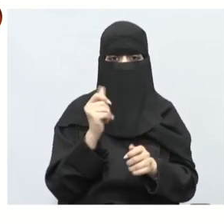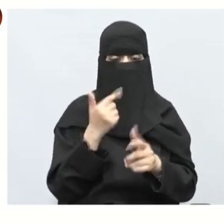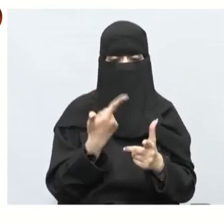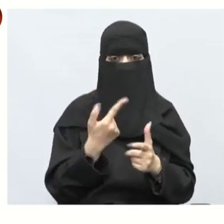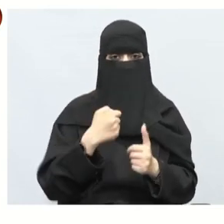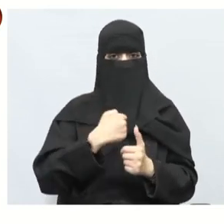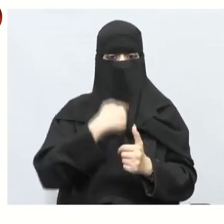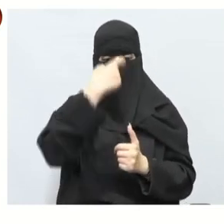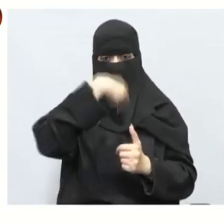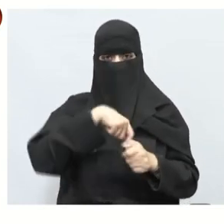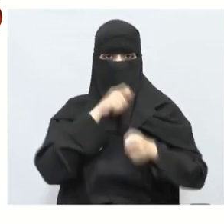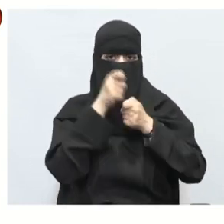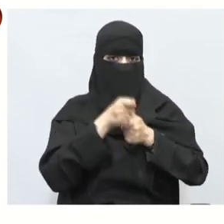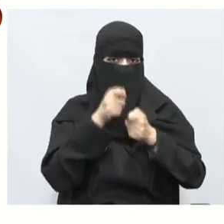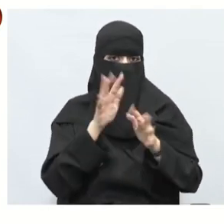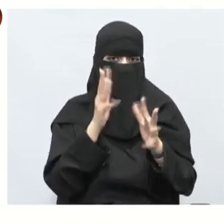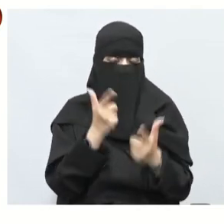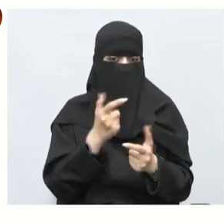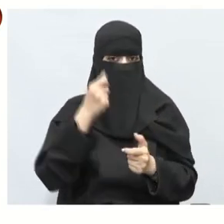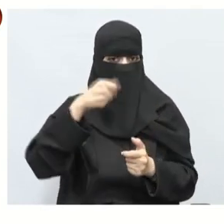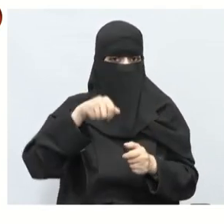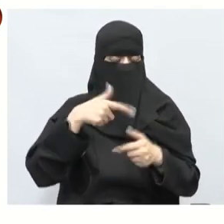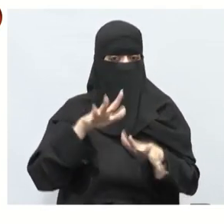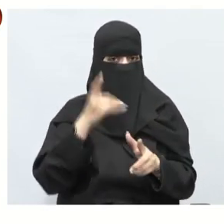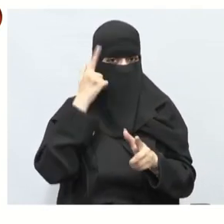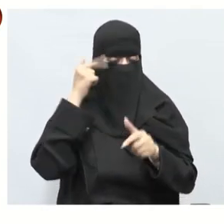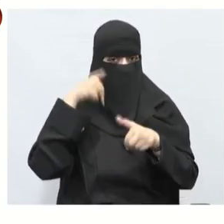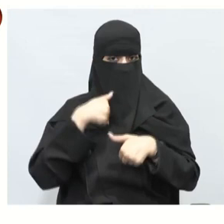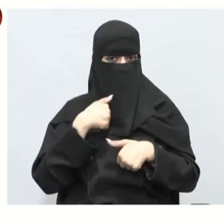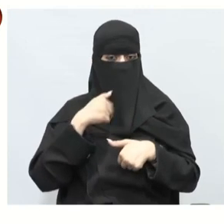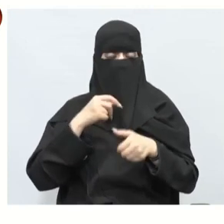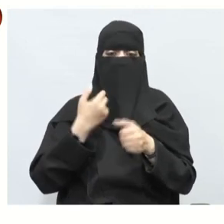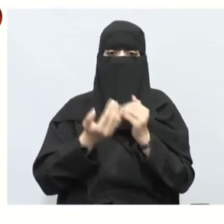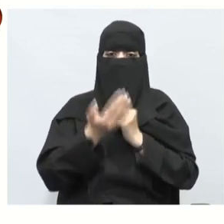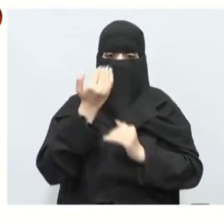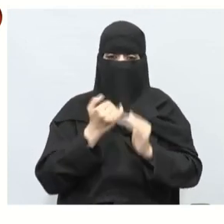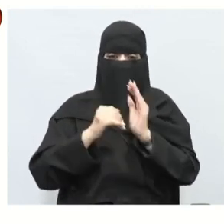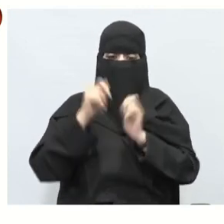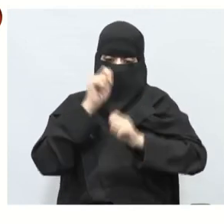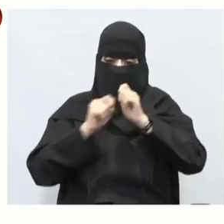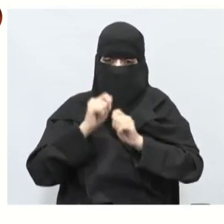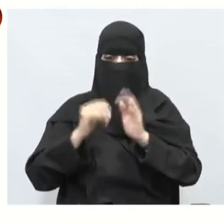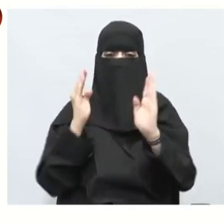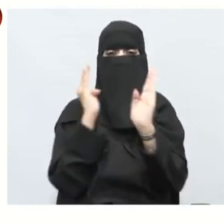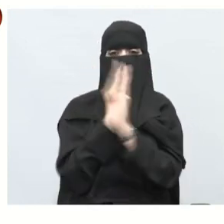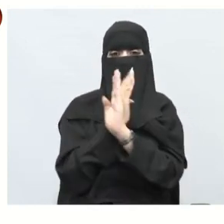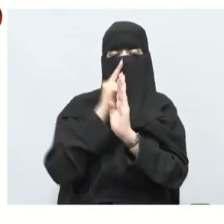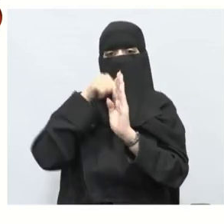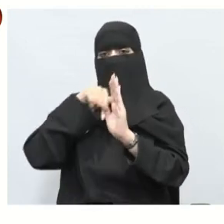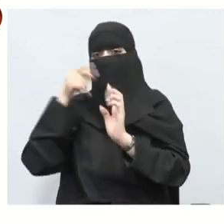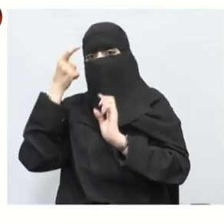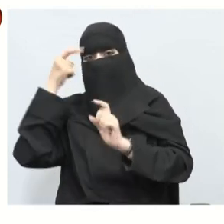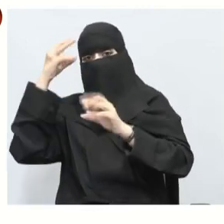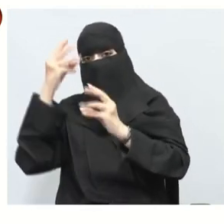مين؟ لدى المزارع لشراء الأقفاص يمكن العودة بخطوات حساب ماذا؟ عكسية لمعرفة عدد